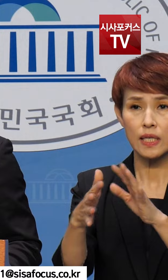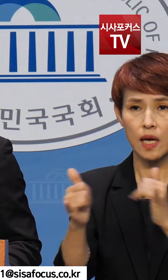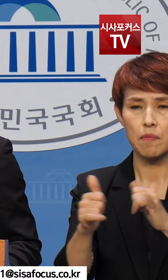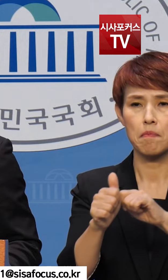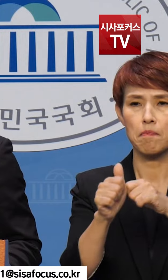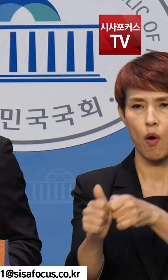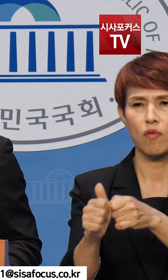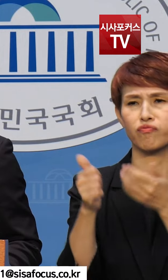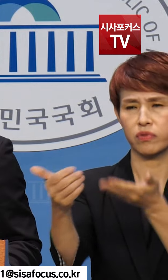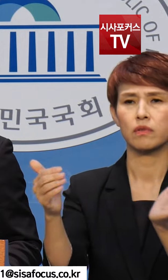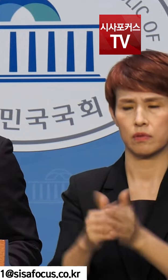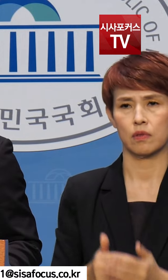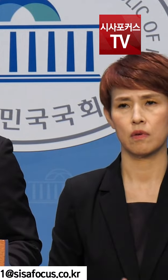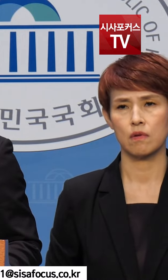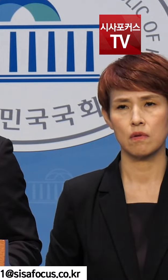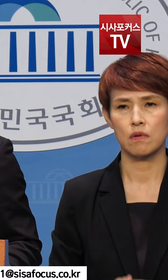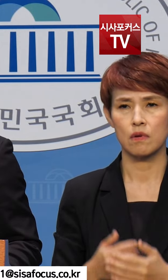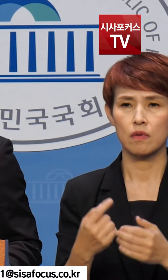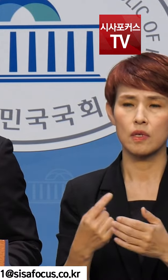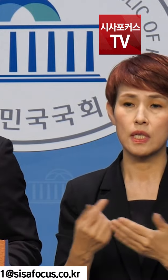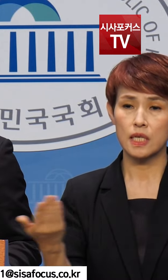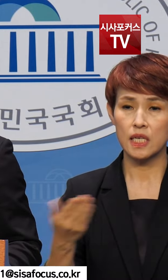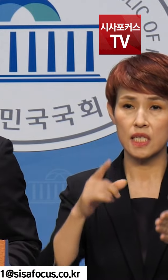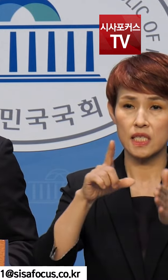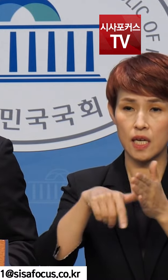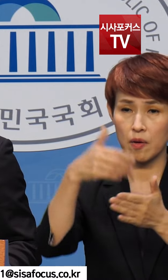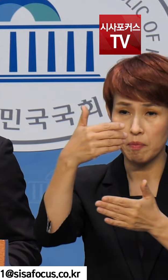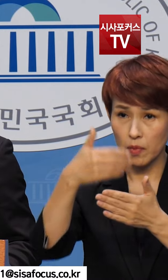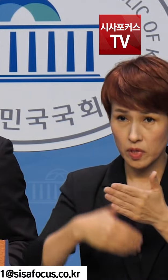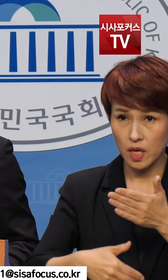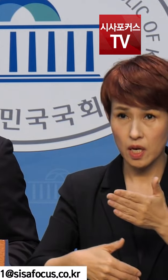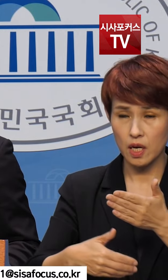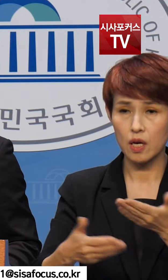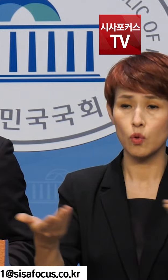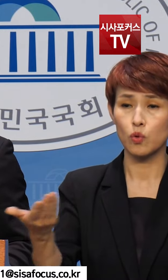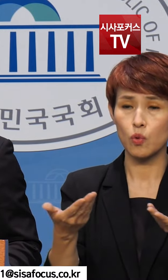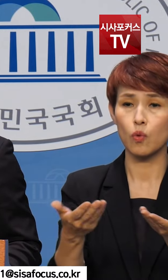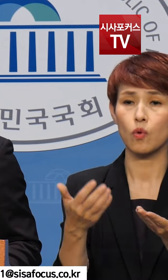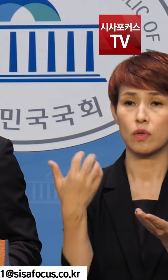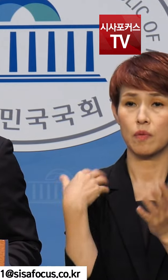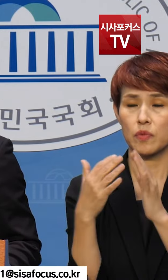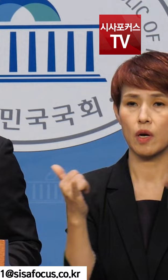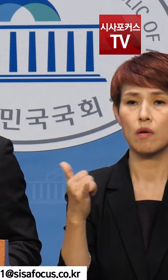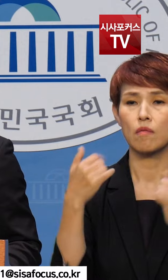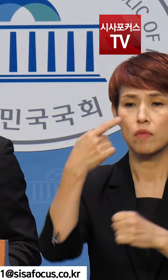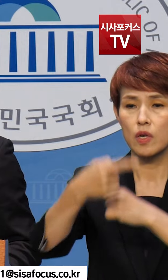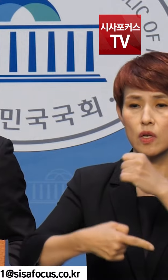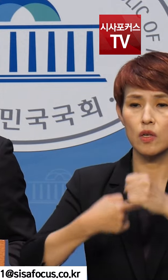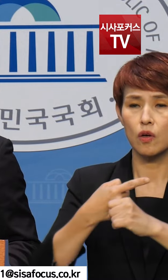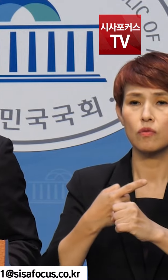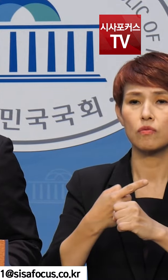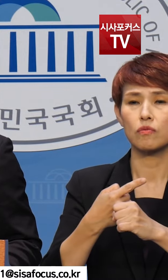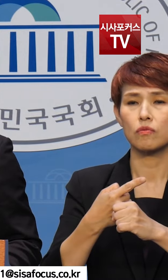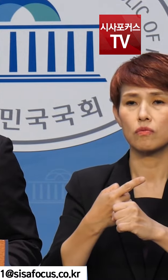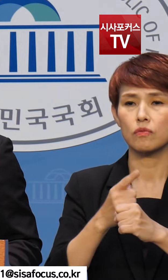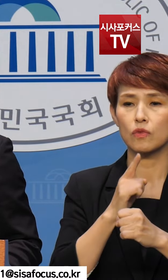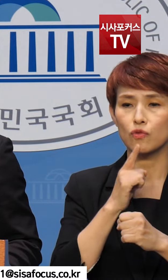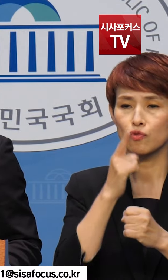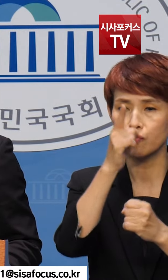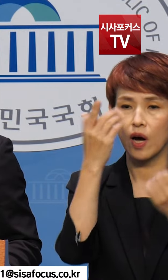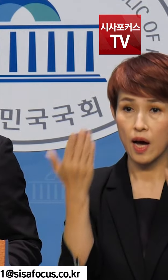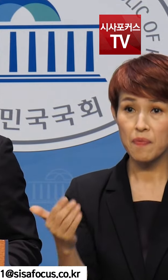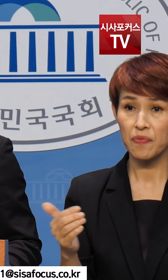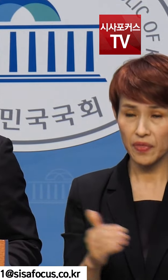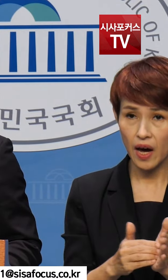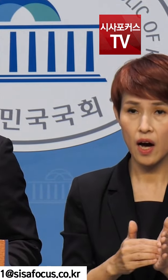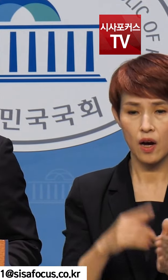내렸습니다. 근로시간 면제 대상인 노조 전임자가 연차 휴가를 썼다고 연구원